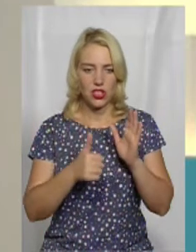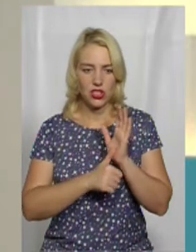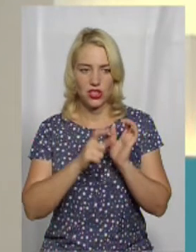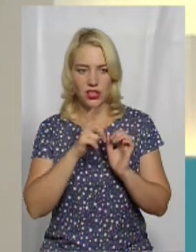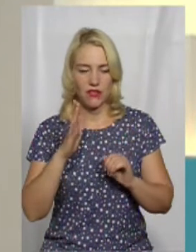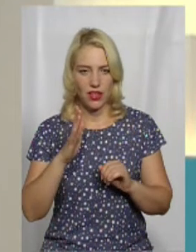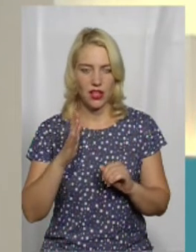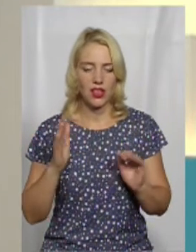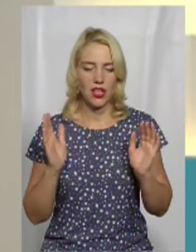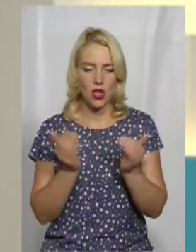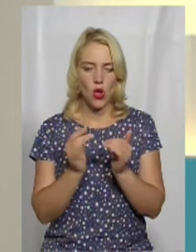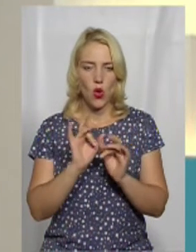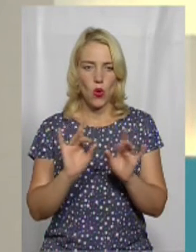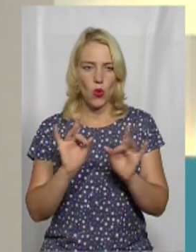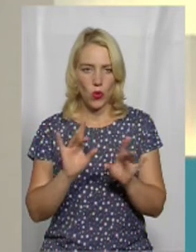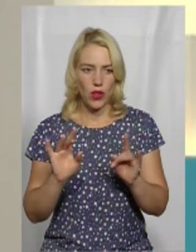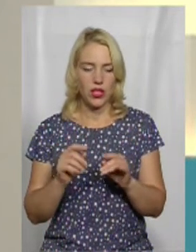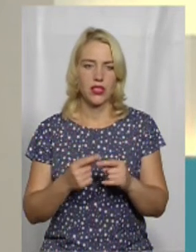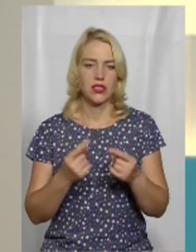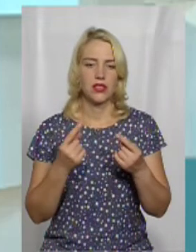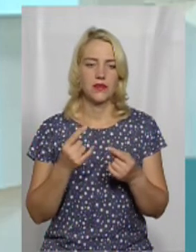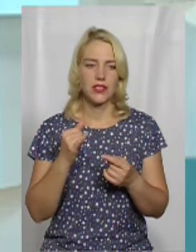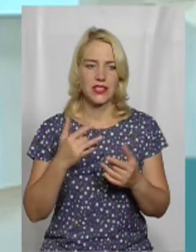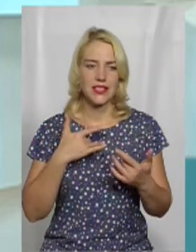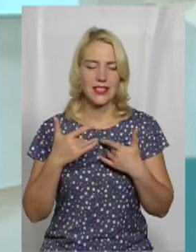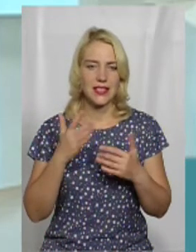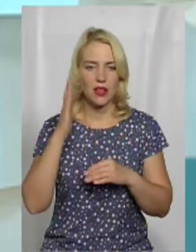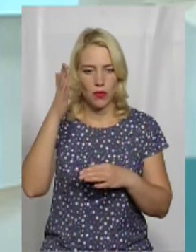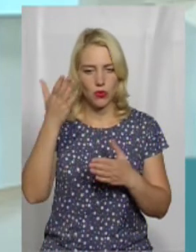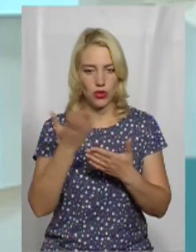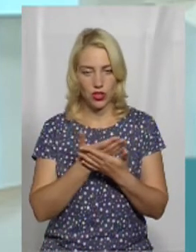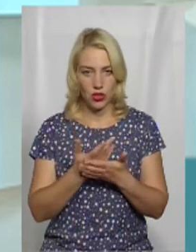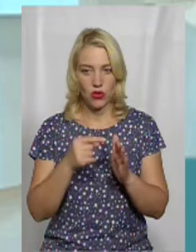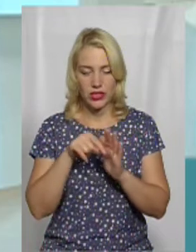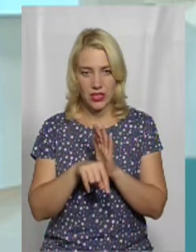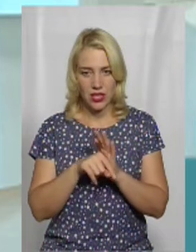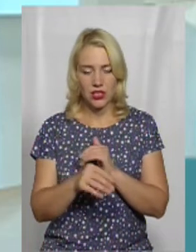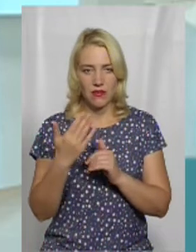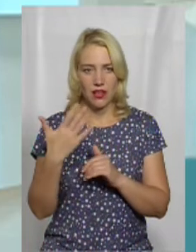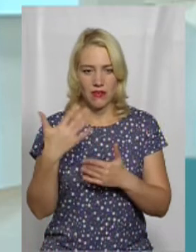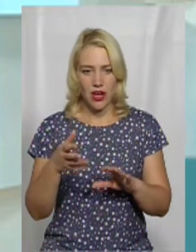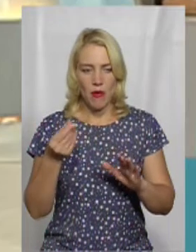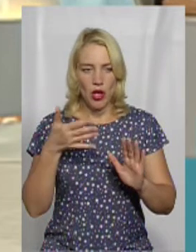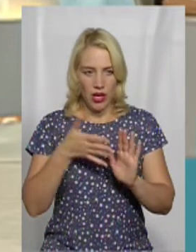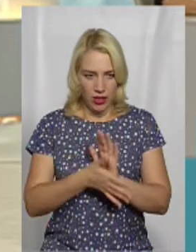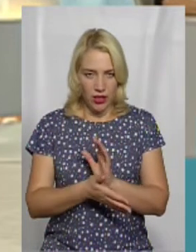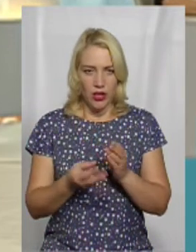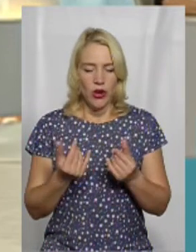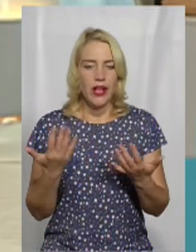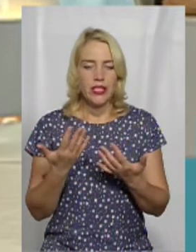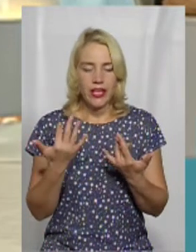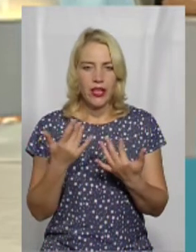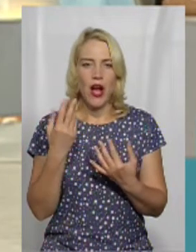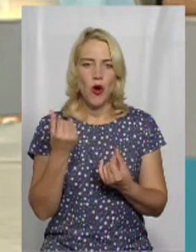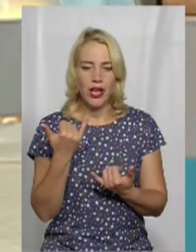ролик з такою доволі суттєвою сценою з майбутнього фільму. Значить, ви вже потратили якусь суму грошей. Яка ця сума